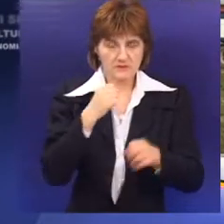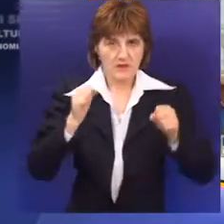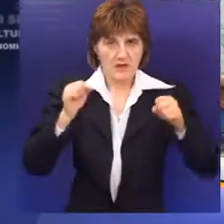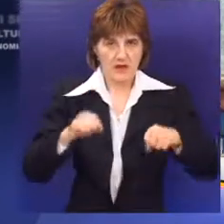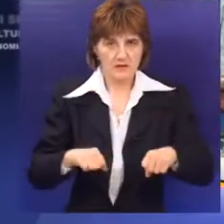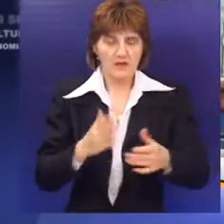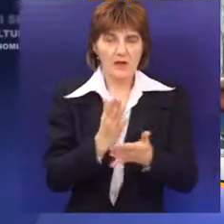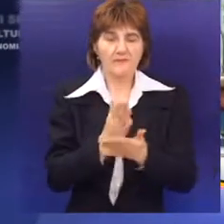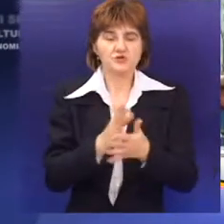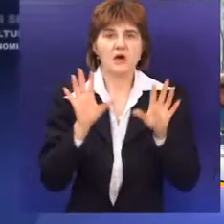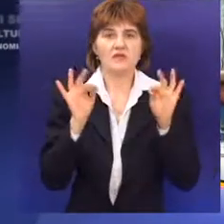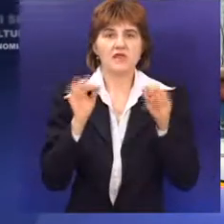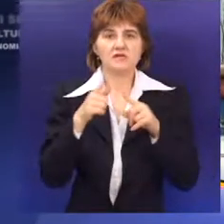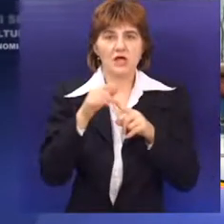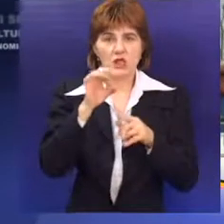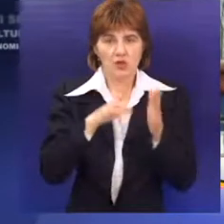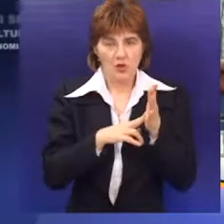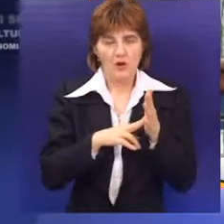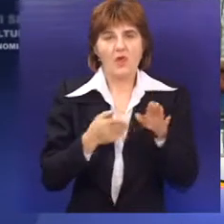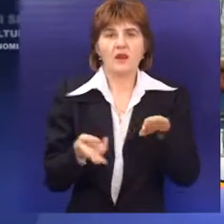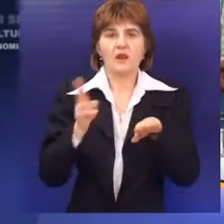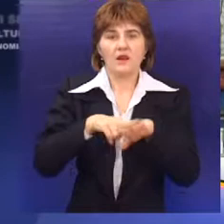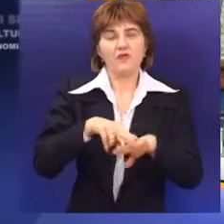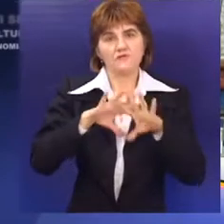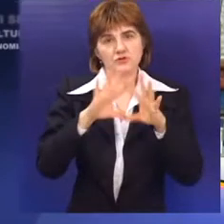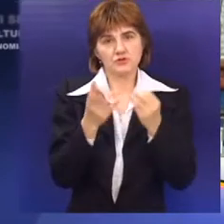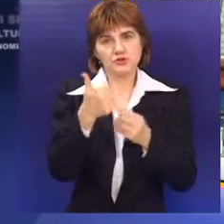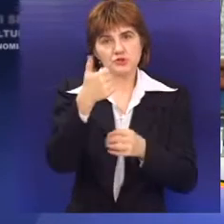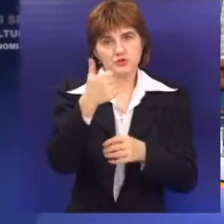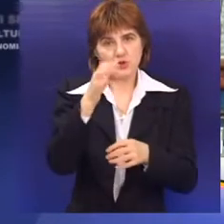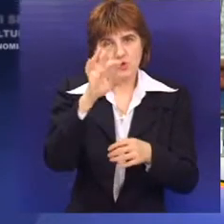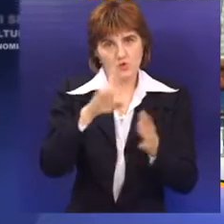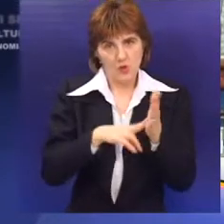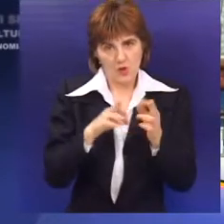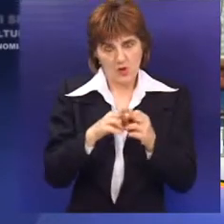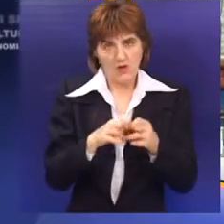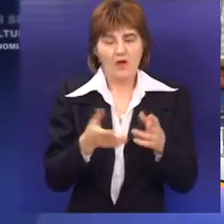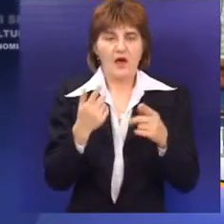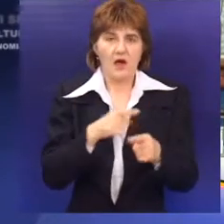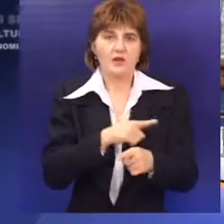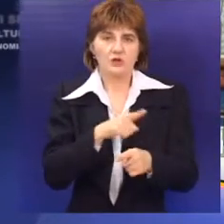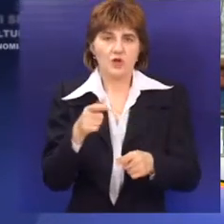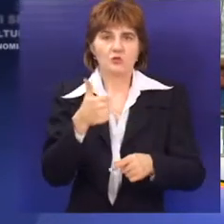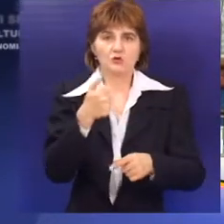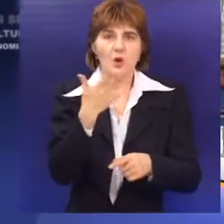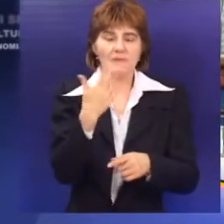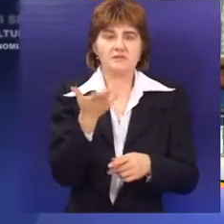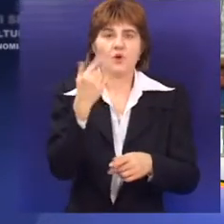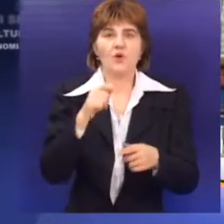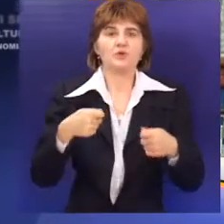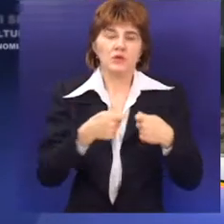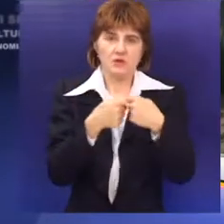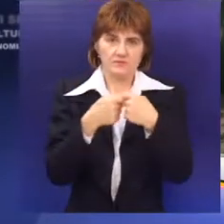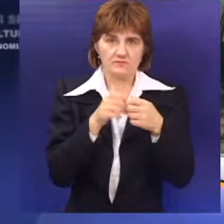gazdinstva, biće 10 tona, a maksimalna 100 tona, dok se od jedne zemljoradničke zadruge može kupiti do 150 tona.